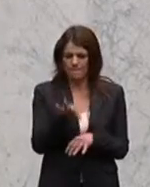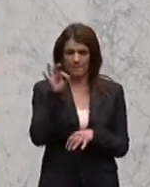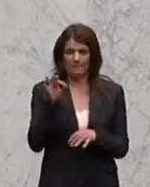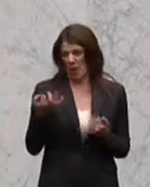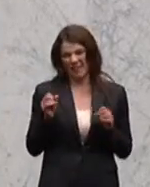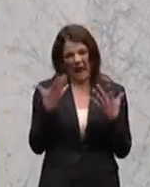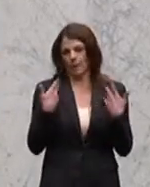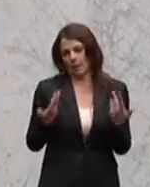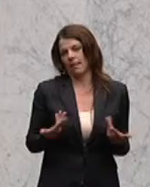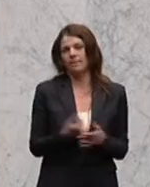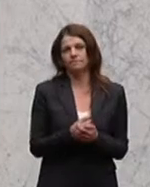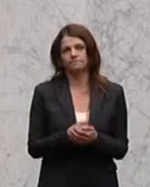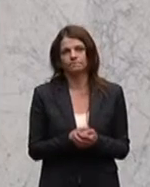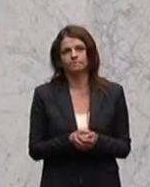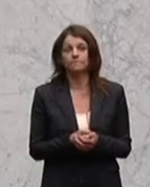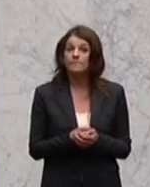aktuell ist.